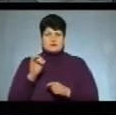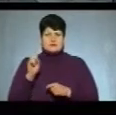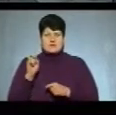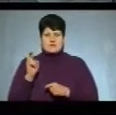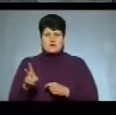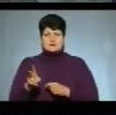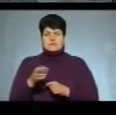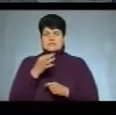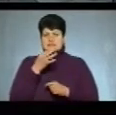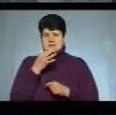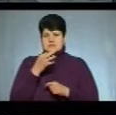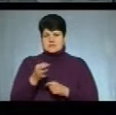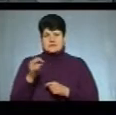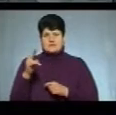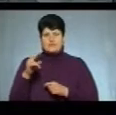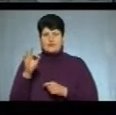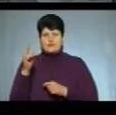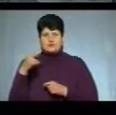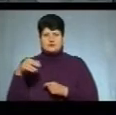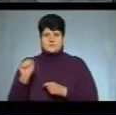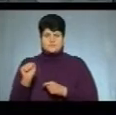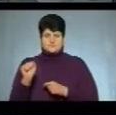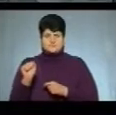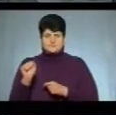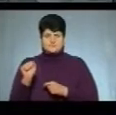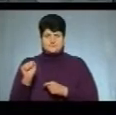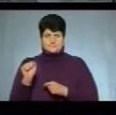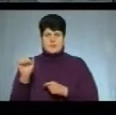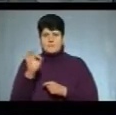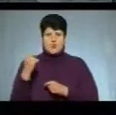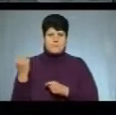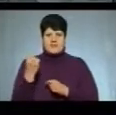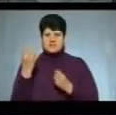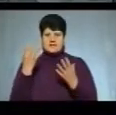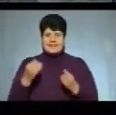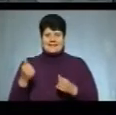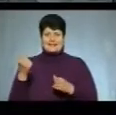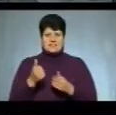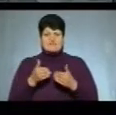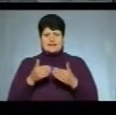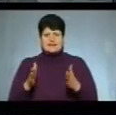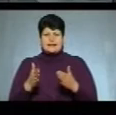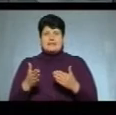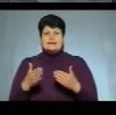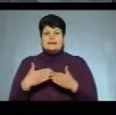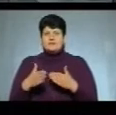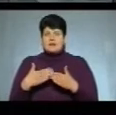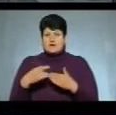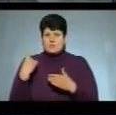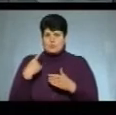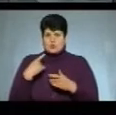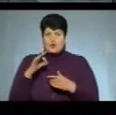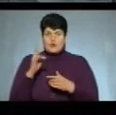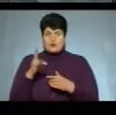охорони здоров'я облдержадміністрації Ірина Байдюк. Про перший день тижня відкритих дверей в обласному онкодиспансері у